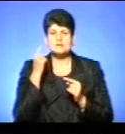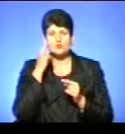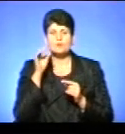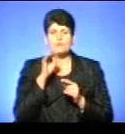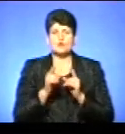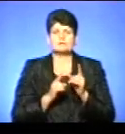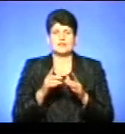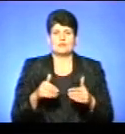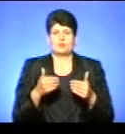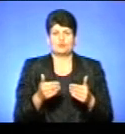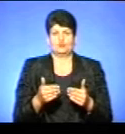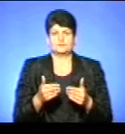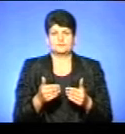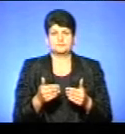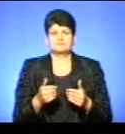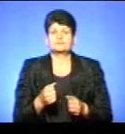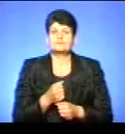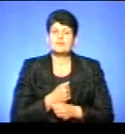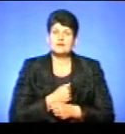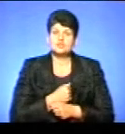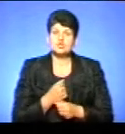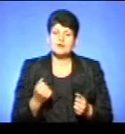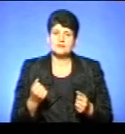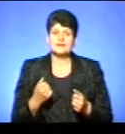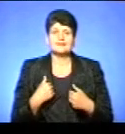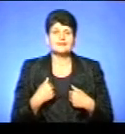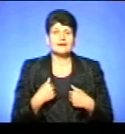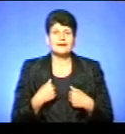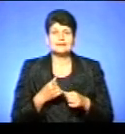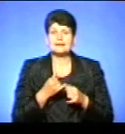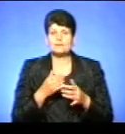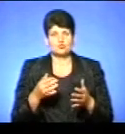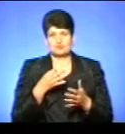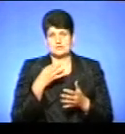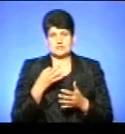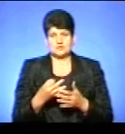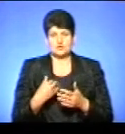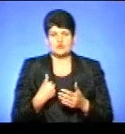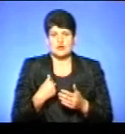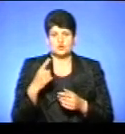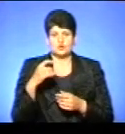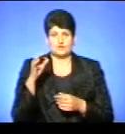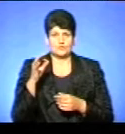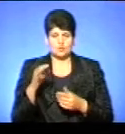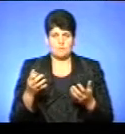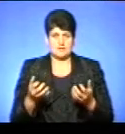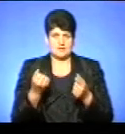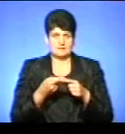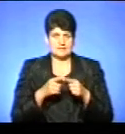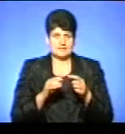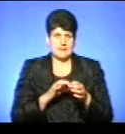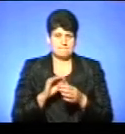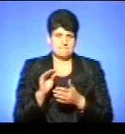змін, які пропонують? На жаль, я не можу сказати, що я 100% підтримую цей